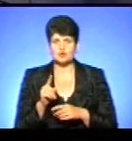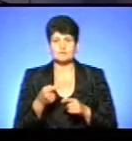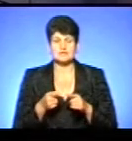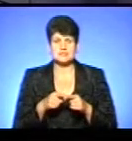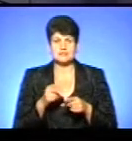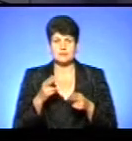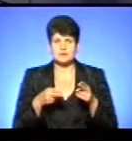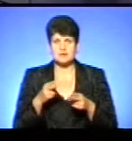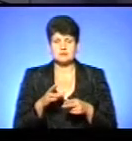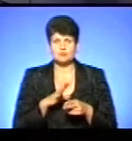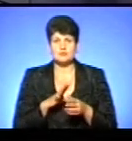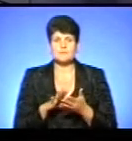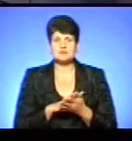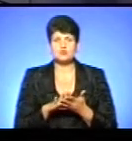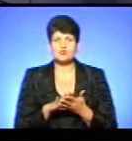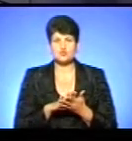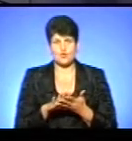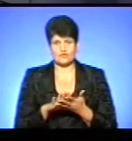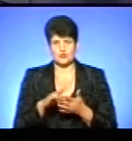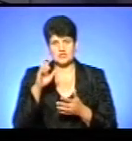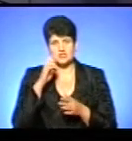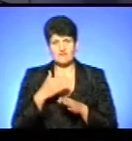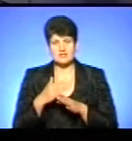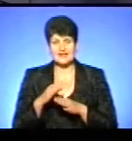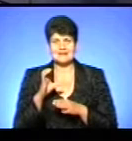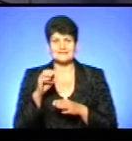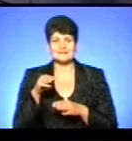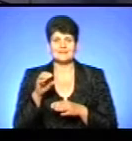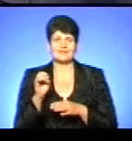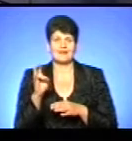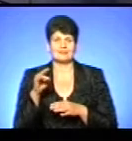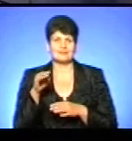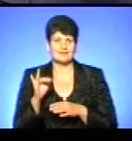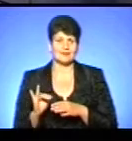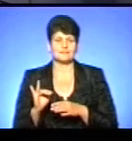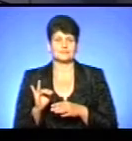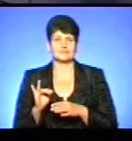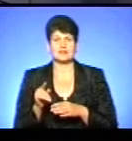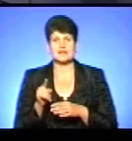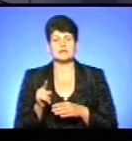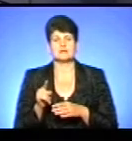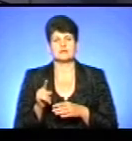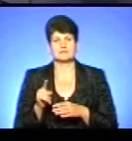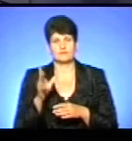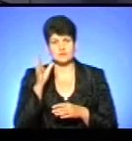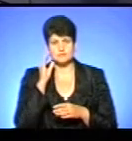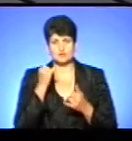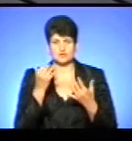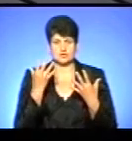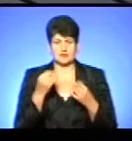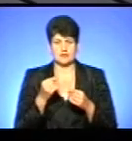оперативні втручання проходили безкоштовно. Держава виділяє стенти, тобто, лахую, що на сьогоднішній день ми досить